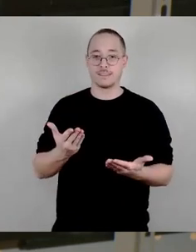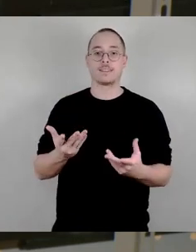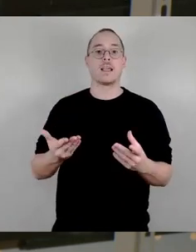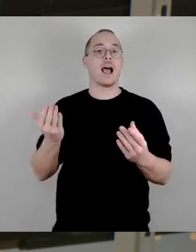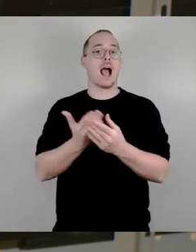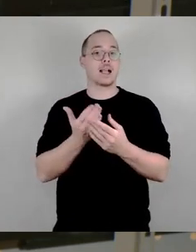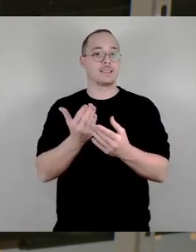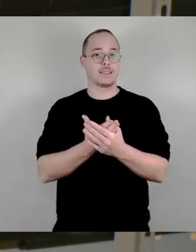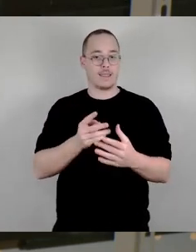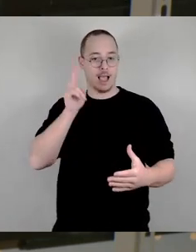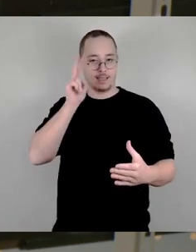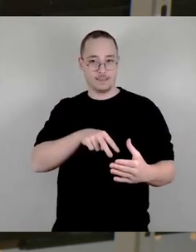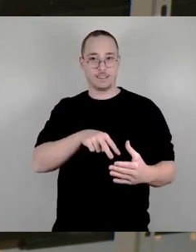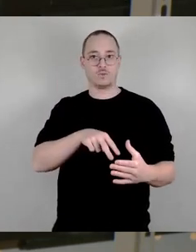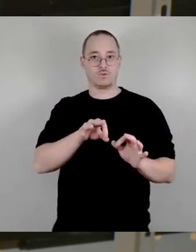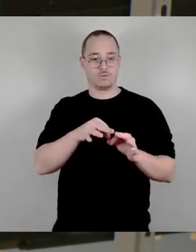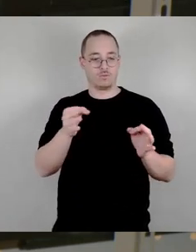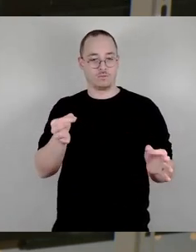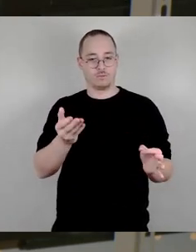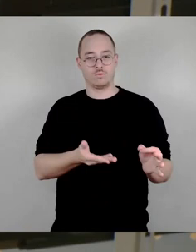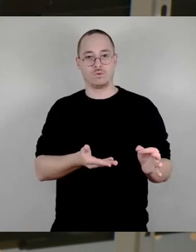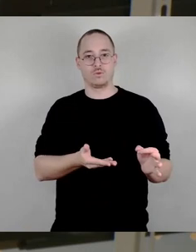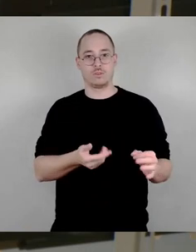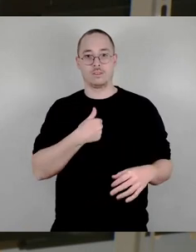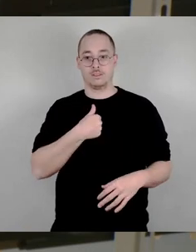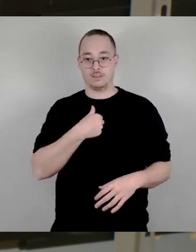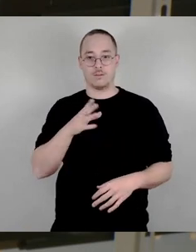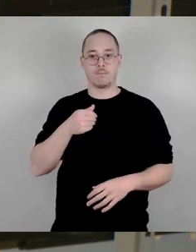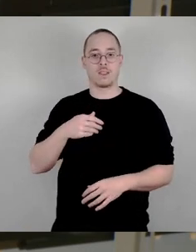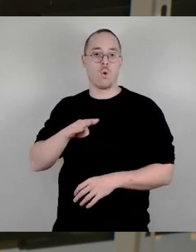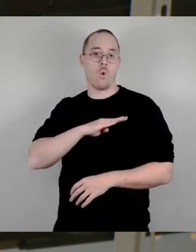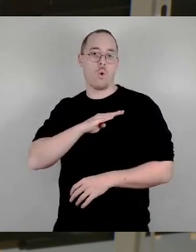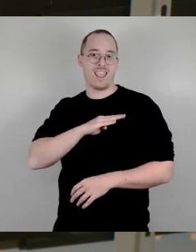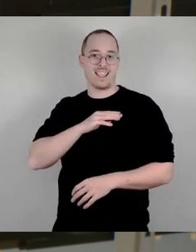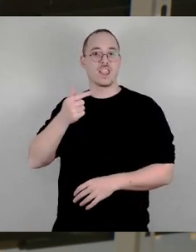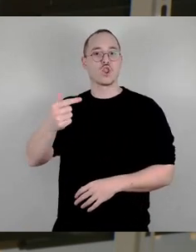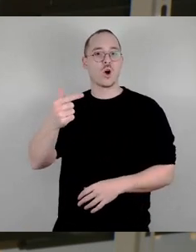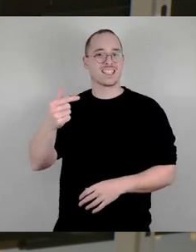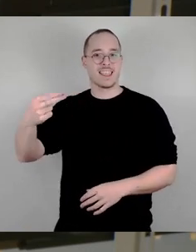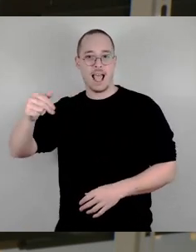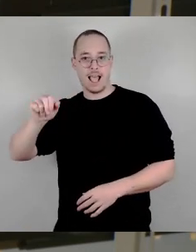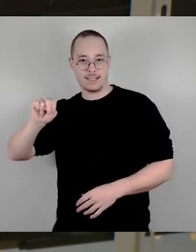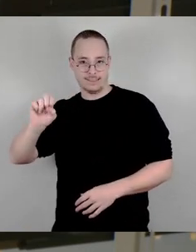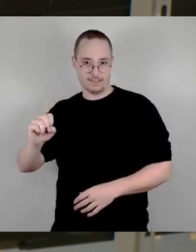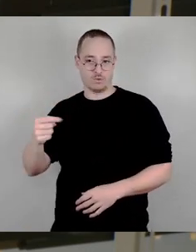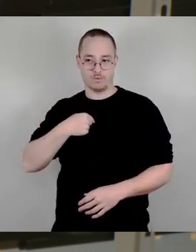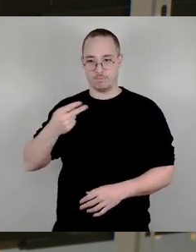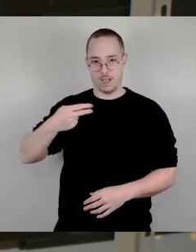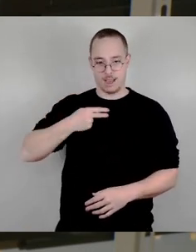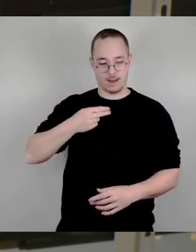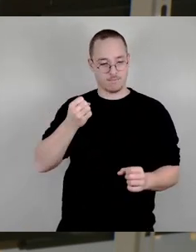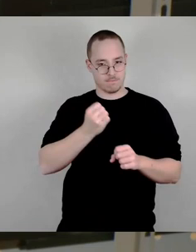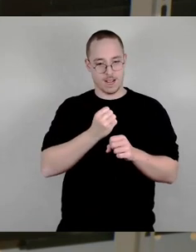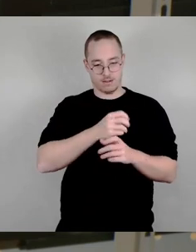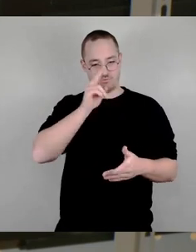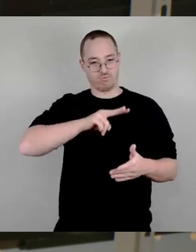ich habe die mit meinem Kollegen Thorsten Hans auch schon wahrgenommen. Also, ich denke, das Rechnungsprüfungsamt